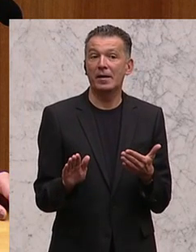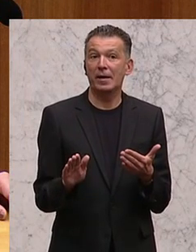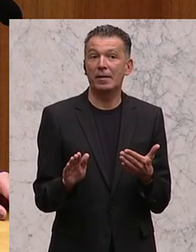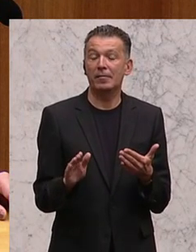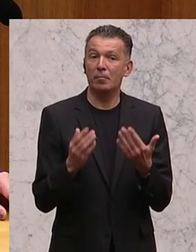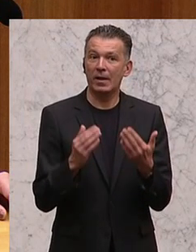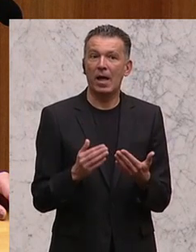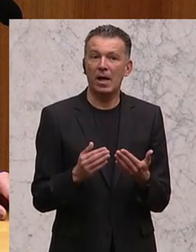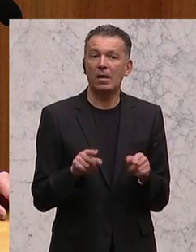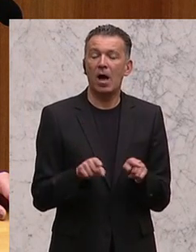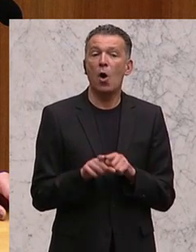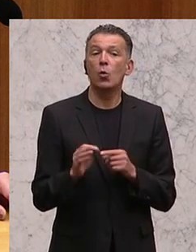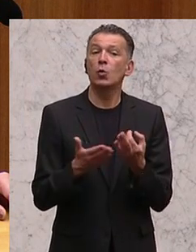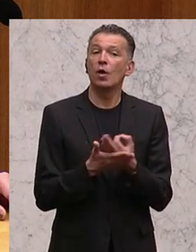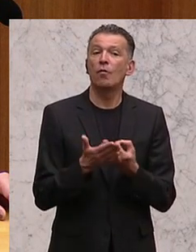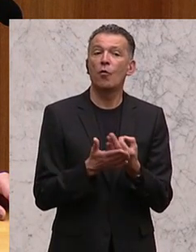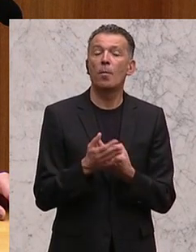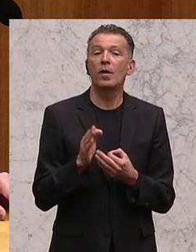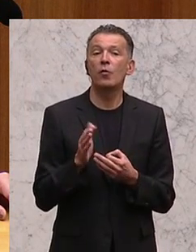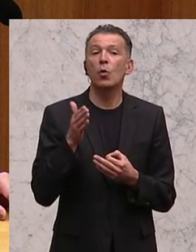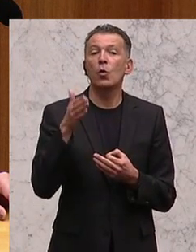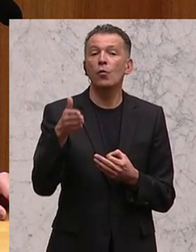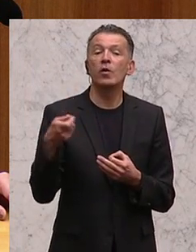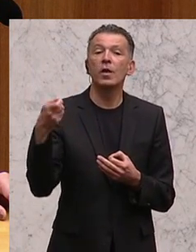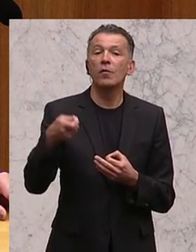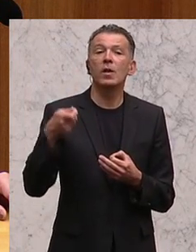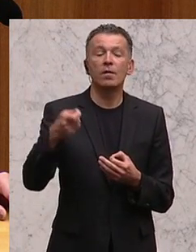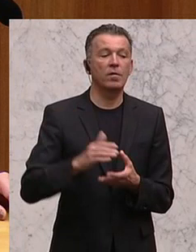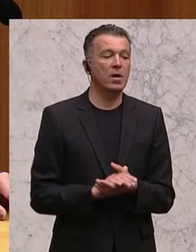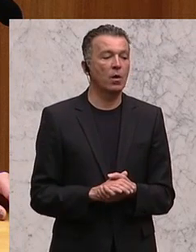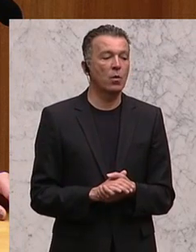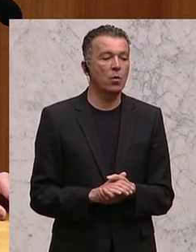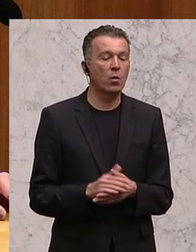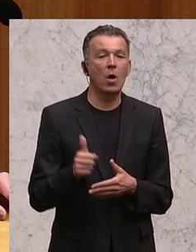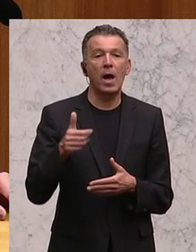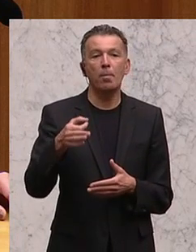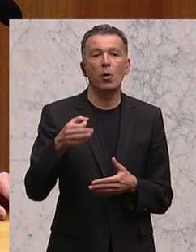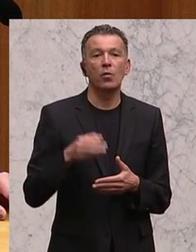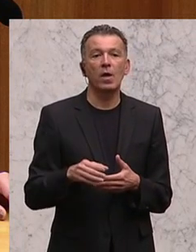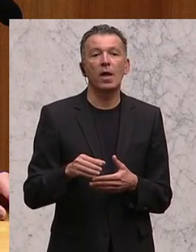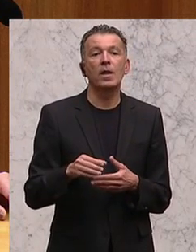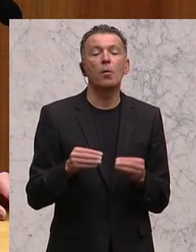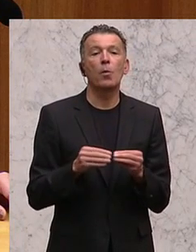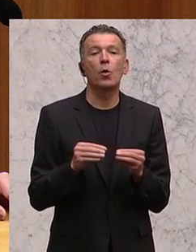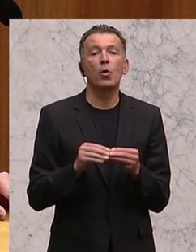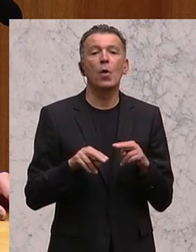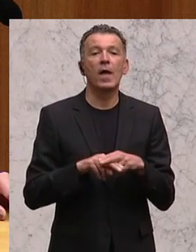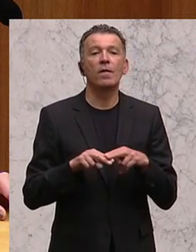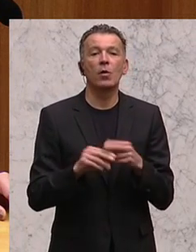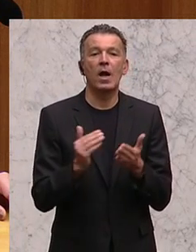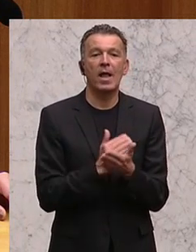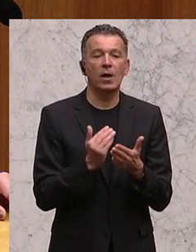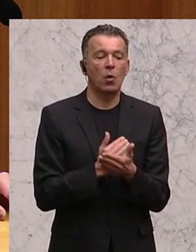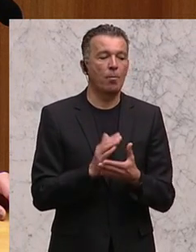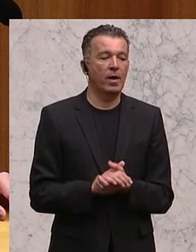auch ein gutes Vorbild für künftige Finanzierungen, ist das 1% des Bruttonationaleinkommens